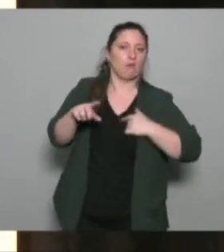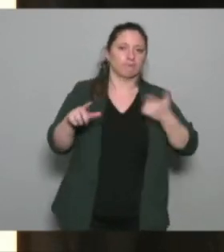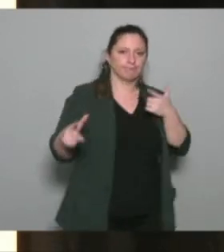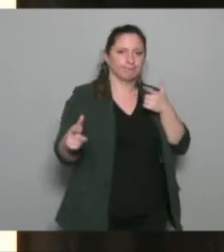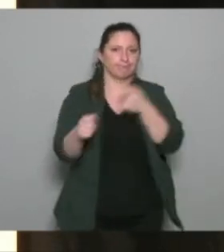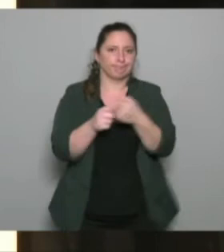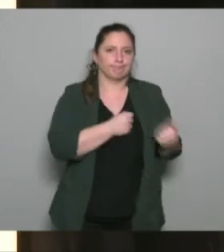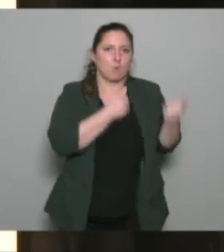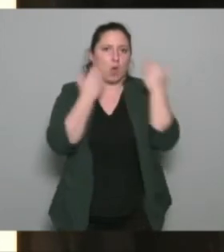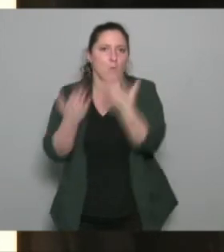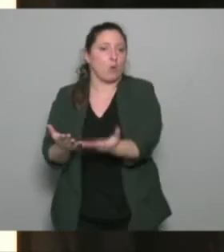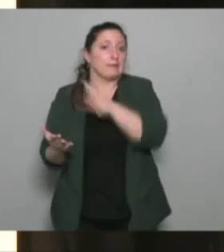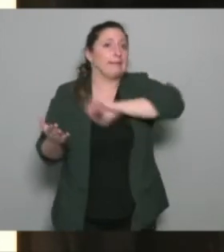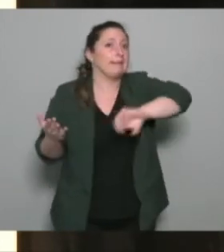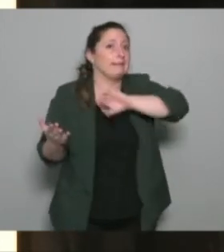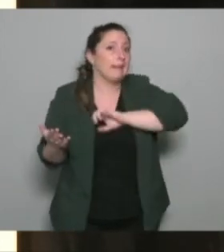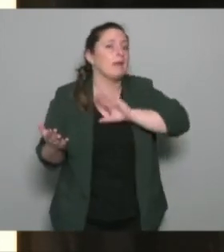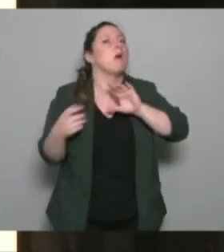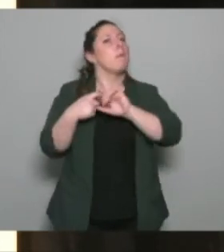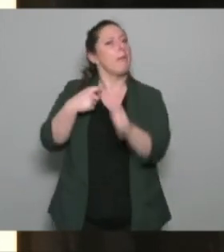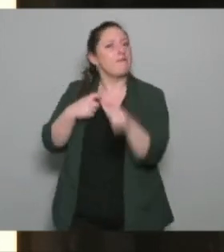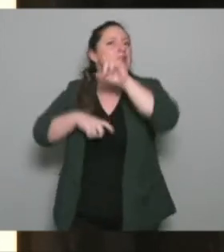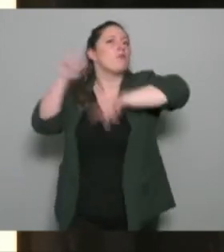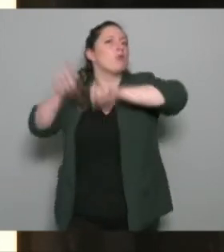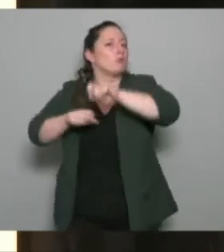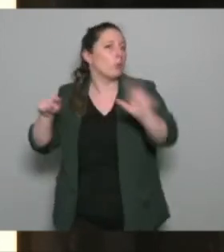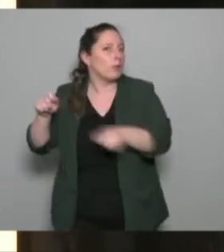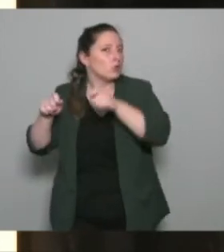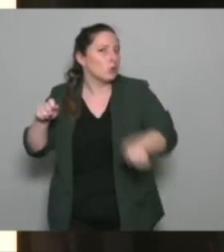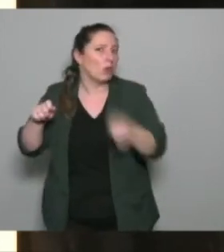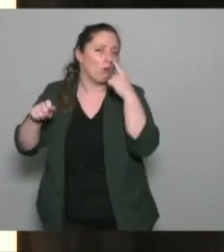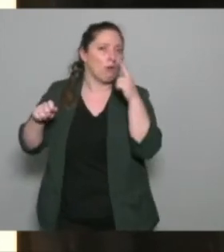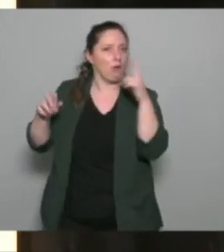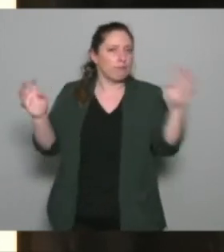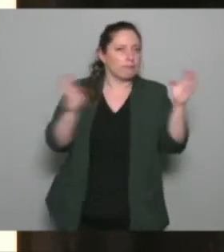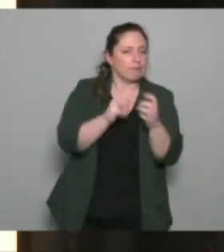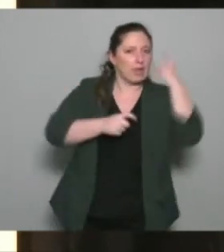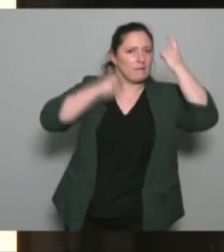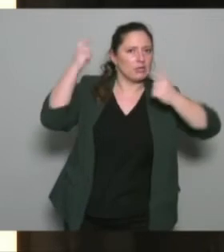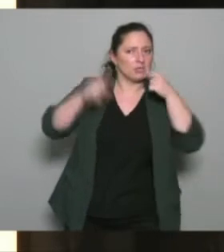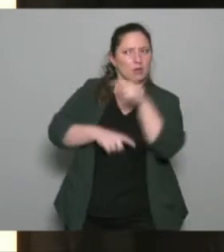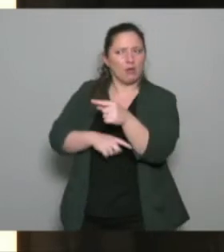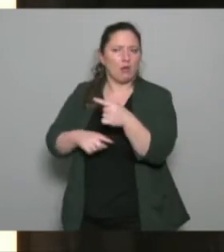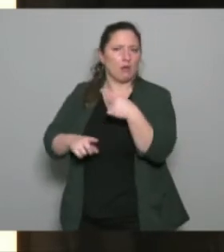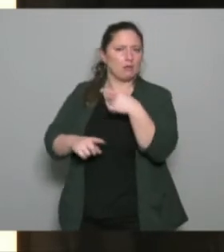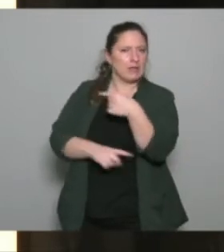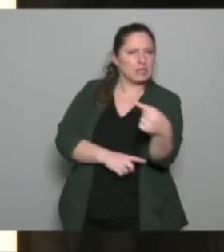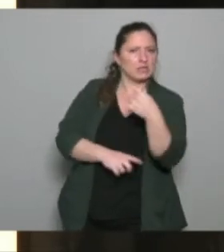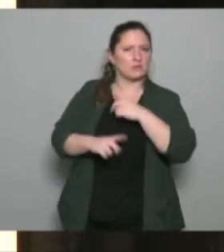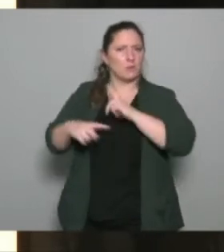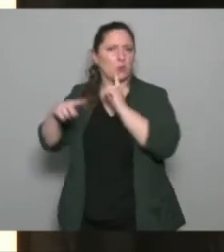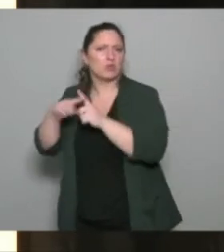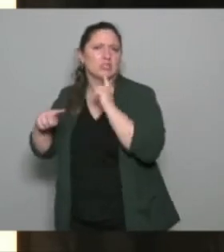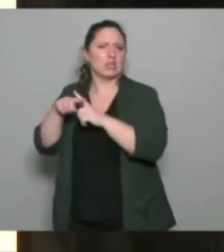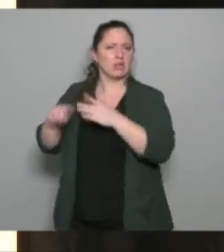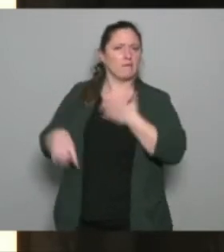essaie à chaque fois de les évaluer et puis d'avoir une posture réflexive sur tout ça là